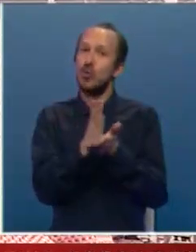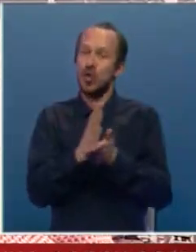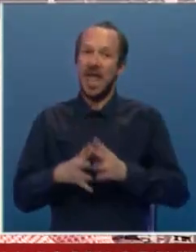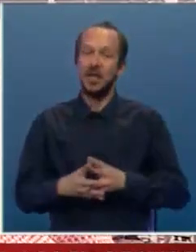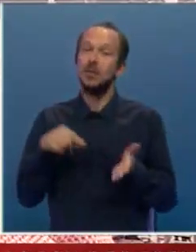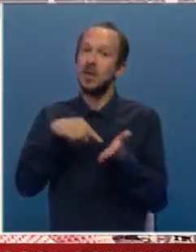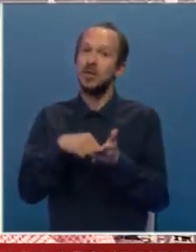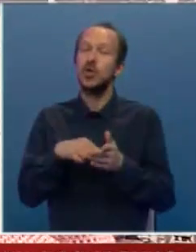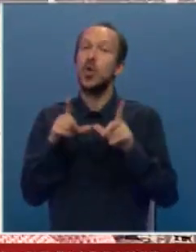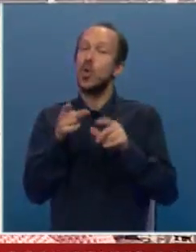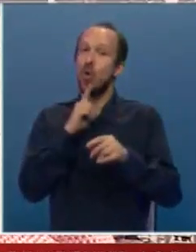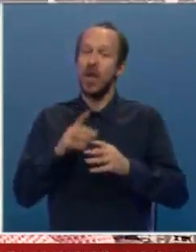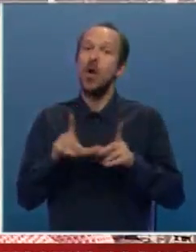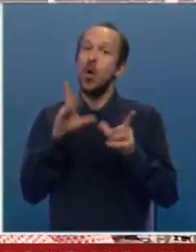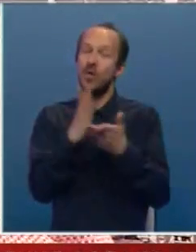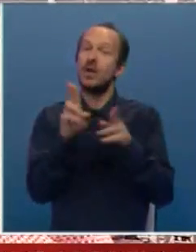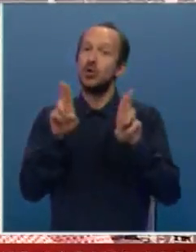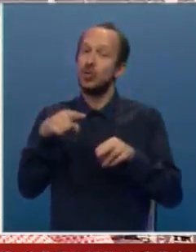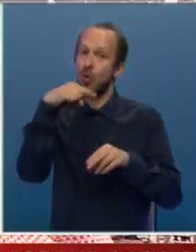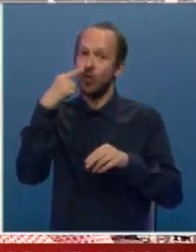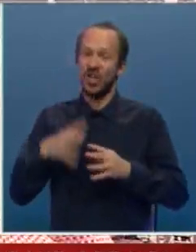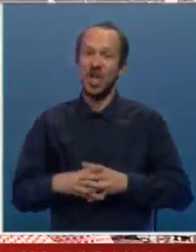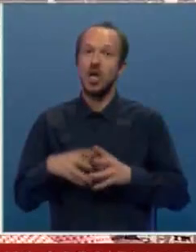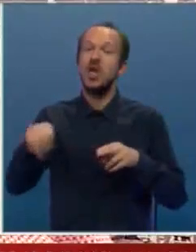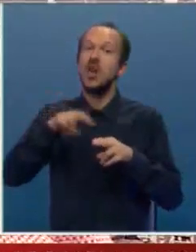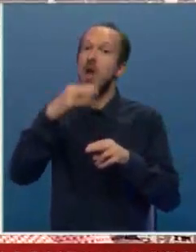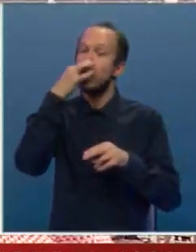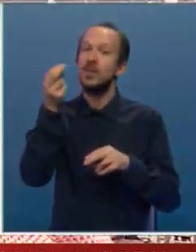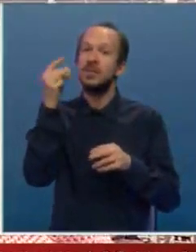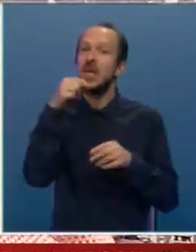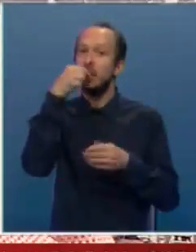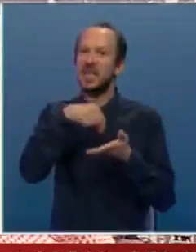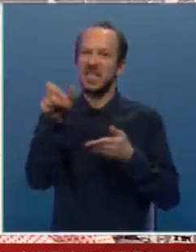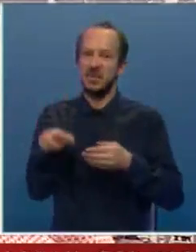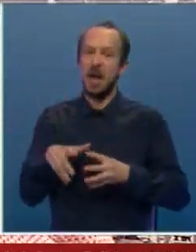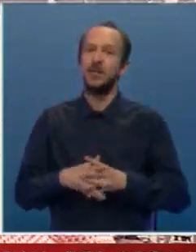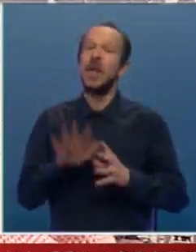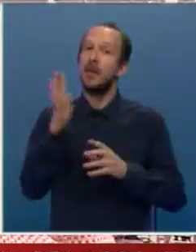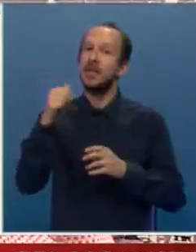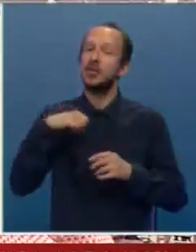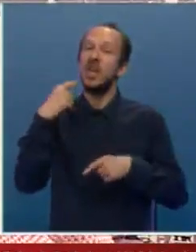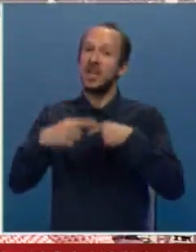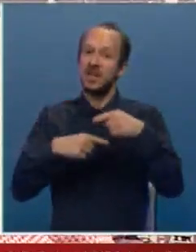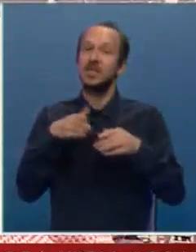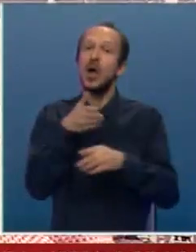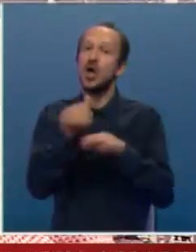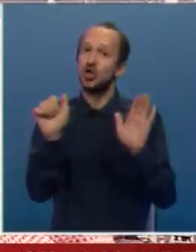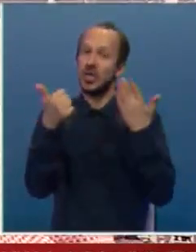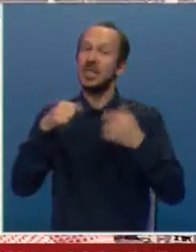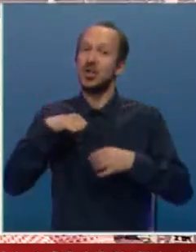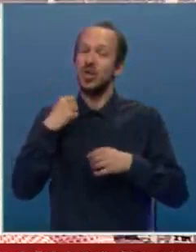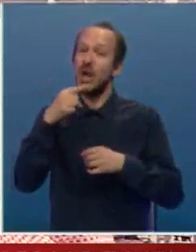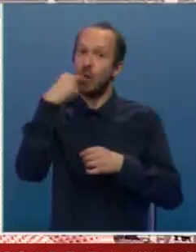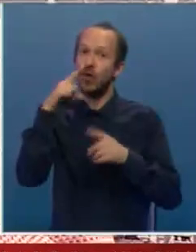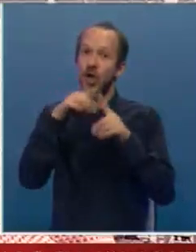mesto u kome uvek možemo govoriti o najboljim srpskim pesnicima. 15 godina tradicije, evo 16. godina,